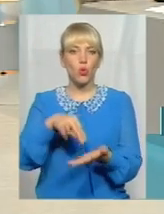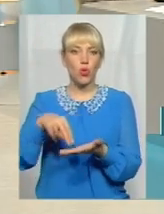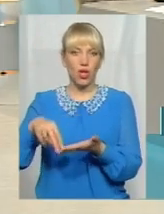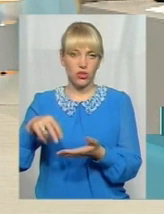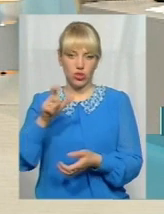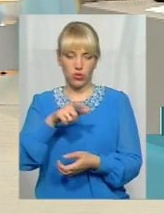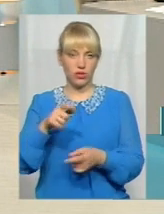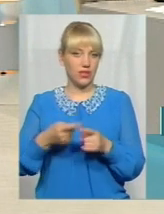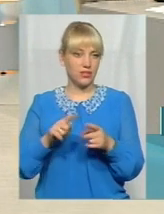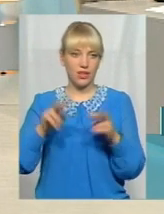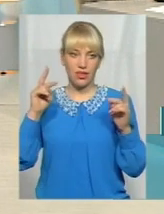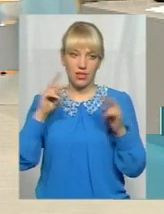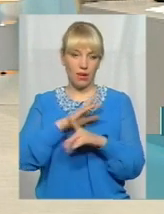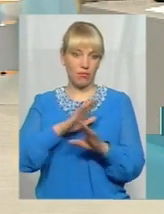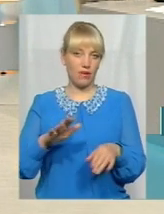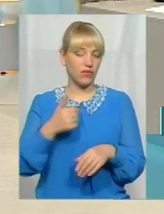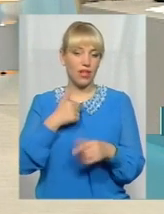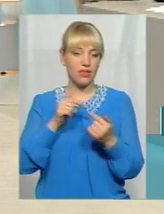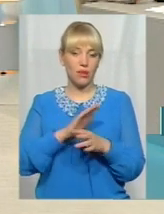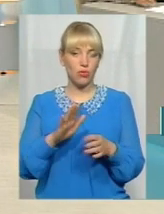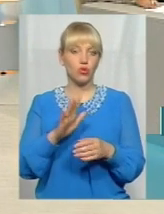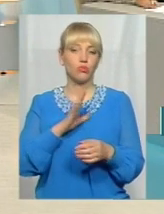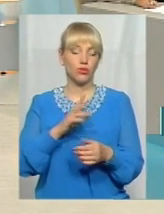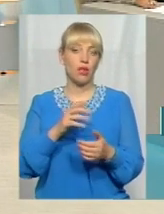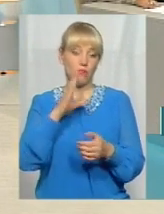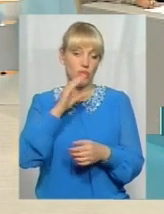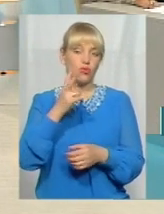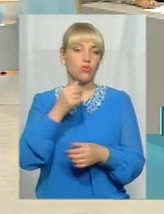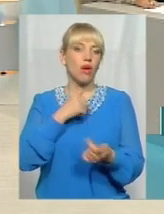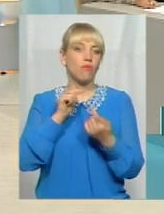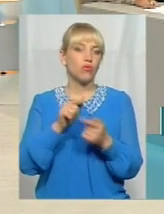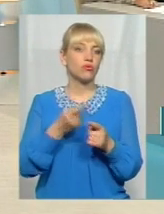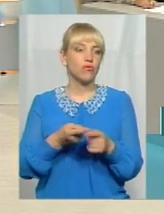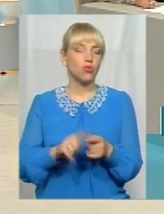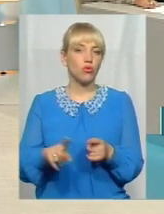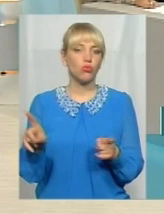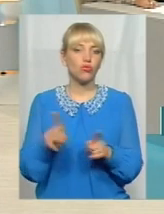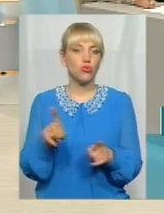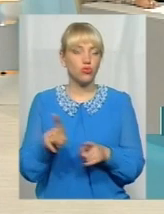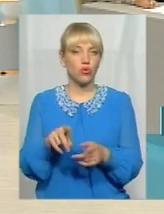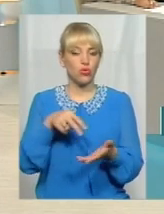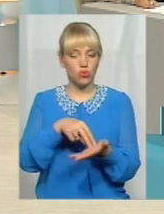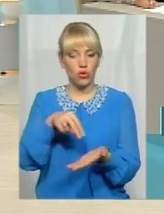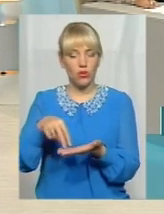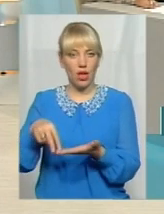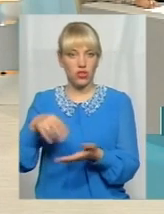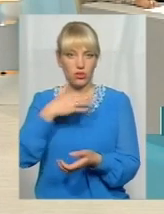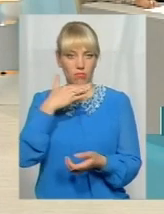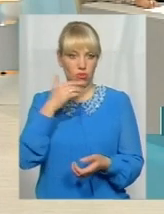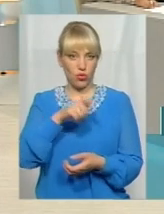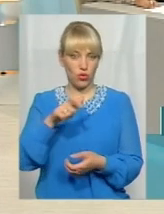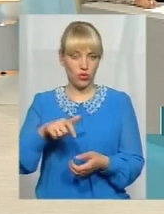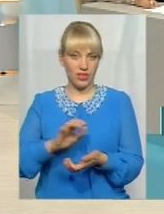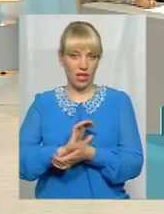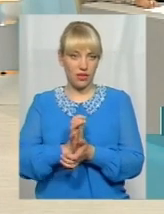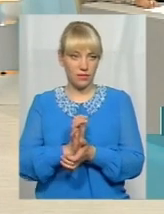неправильно. Я не проти, щоб були маршрутки, але я проти того, що стоячі місця. Так не повинно